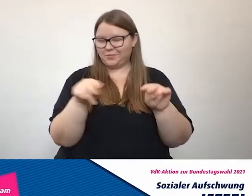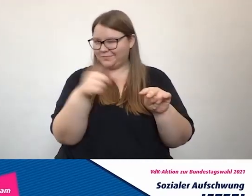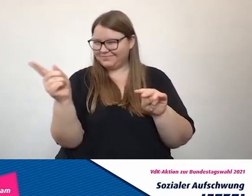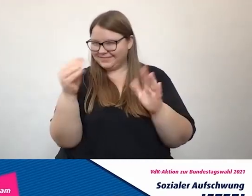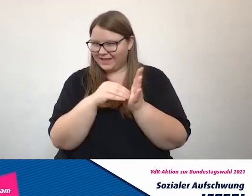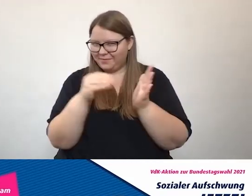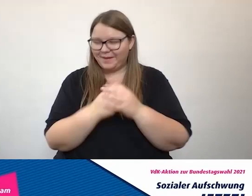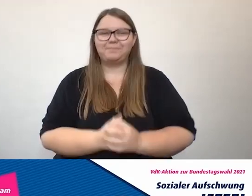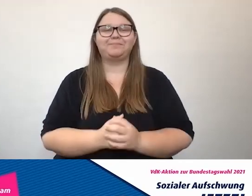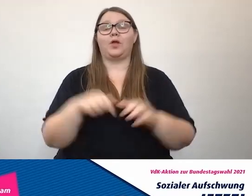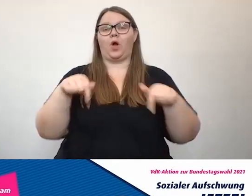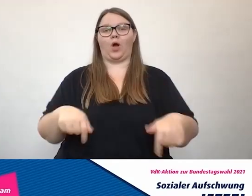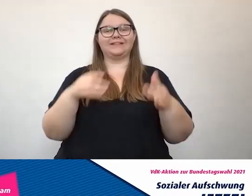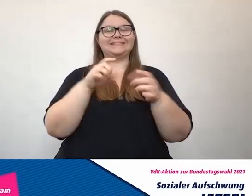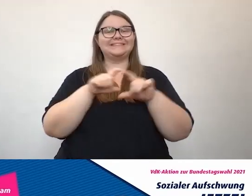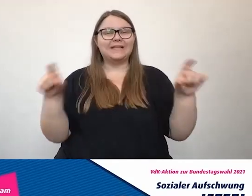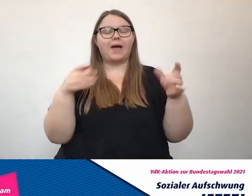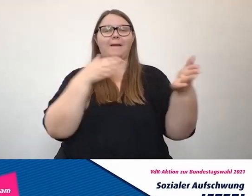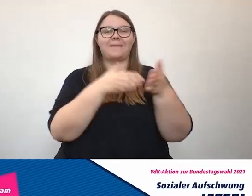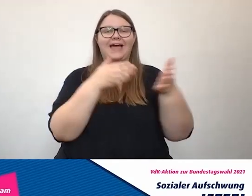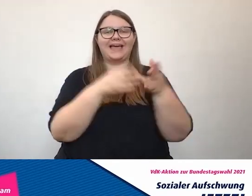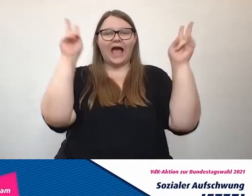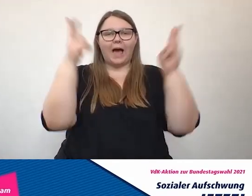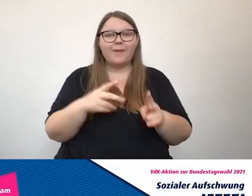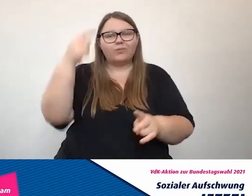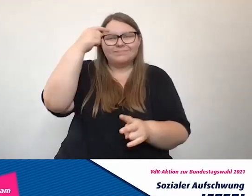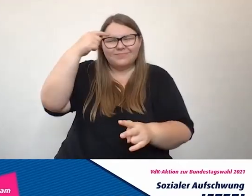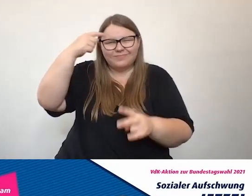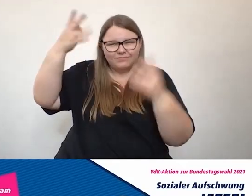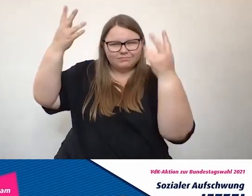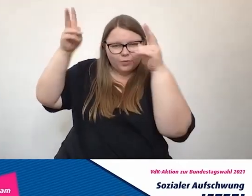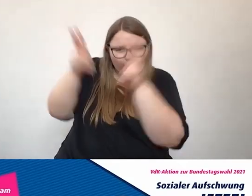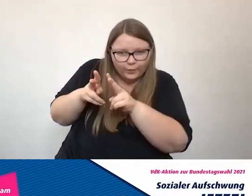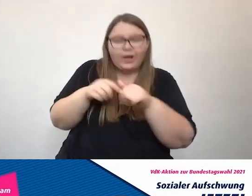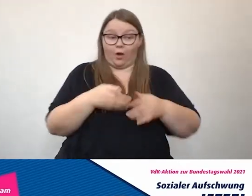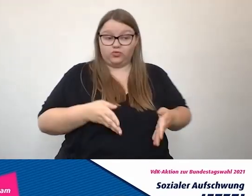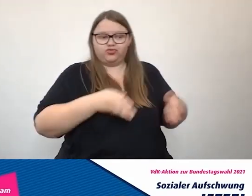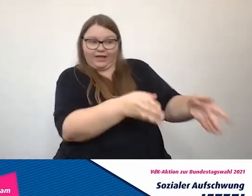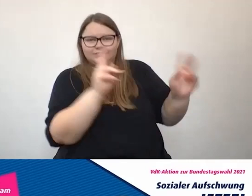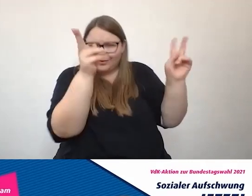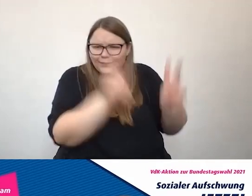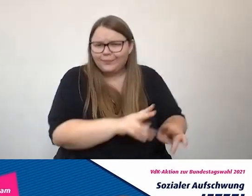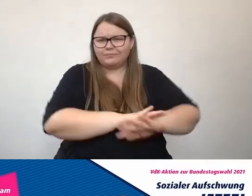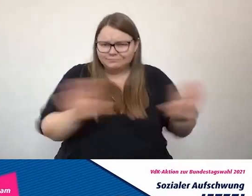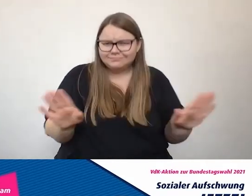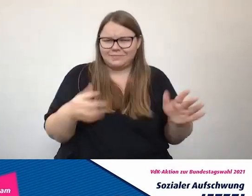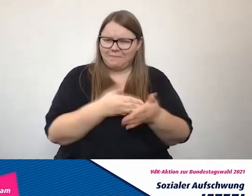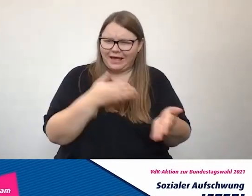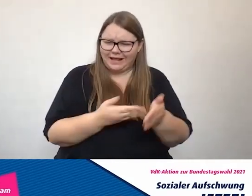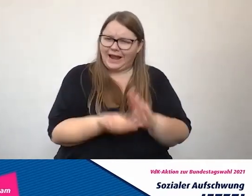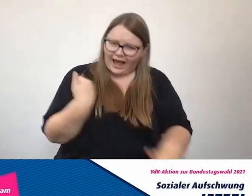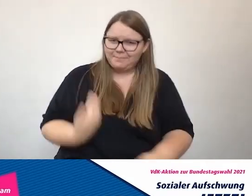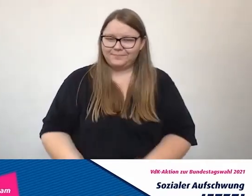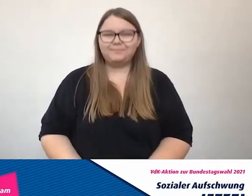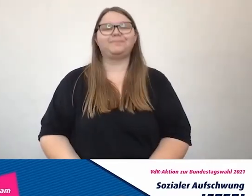heute das Thema Barrieren abbauen im Kopf und auf der Straße. Ich habe zwei Gäste, von denen ich mal sagen